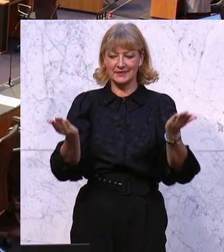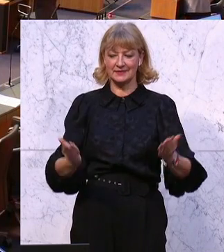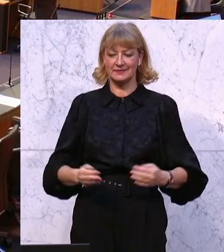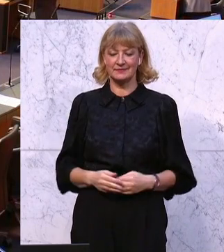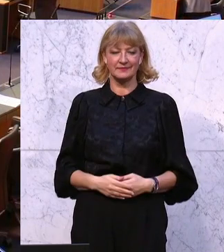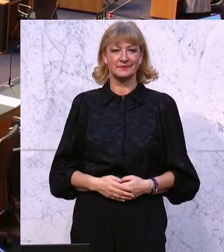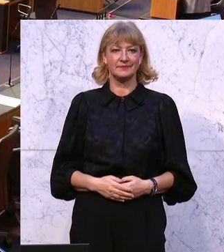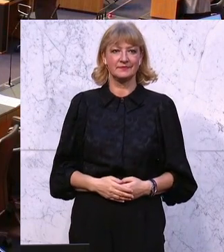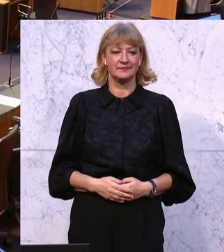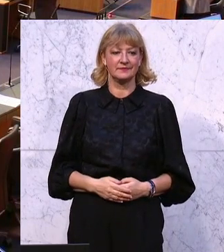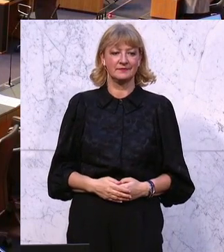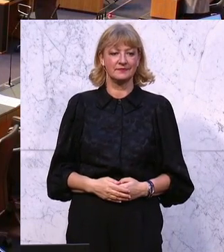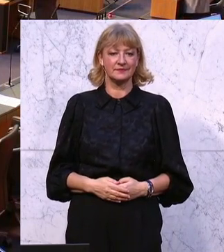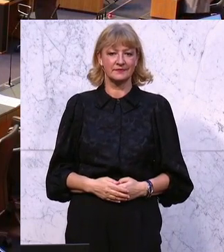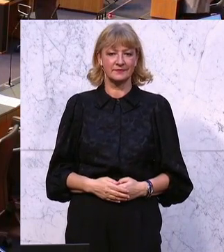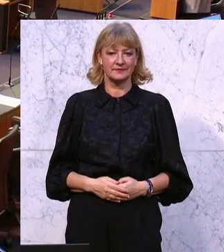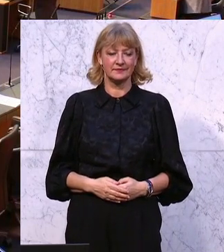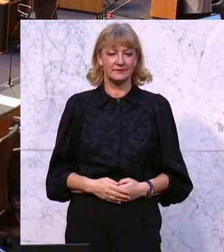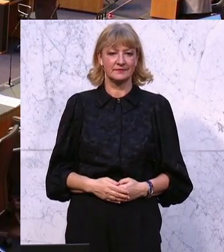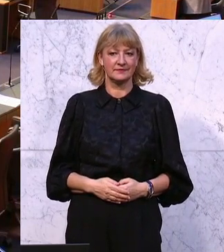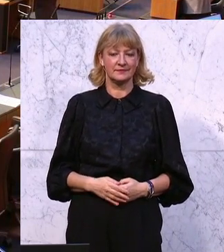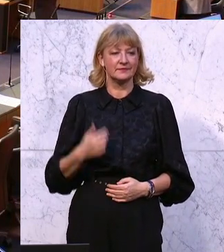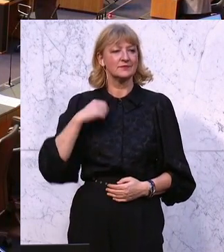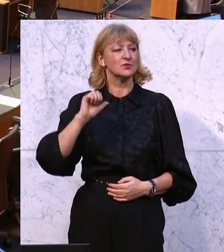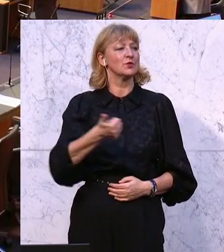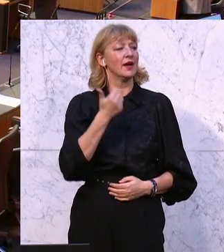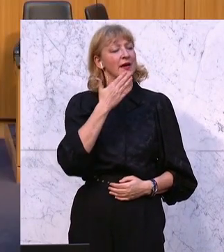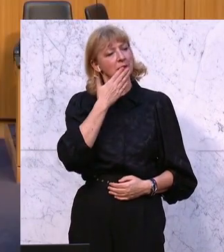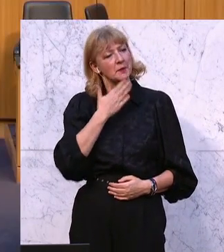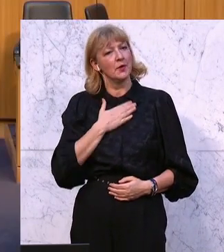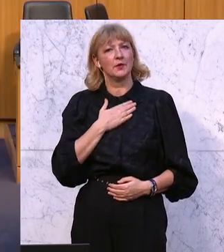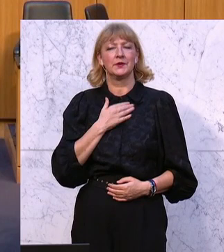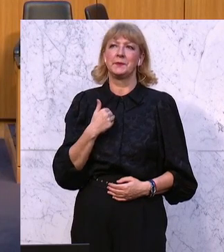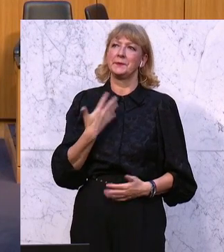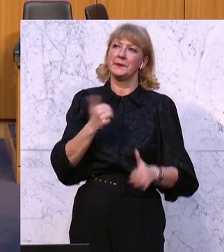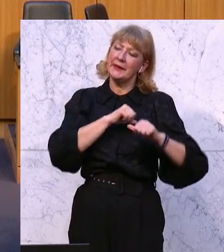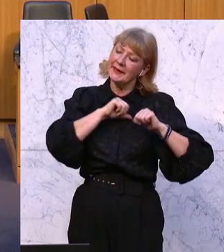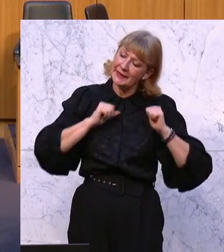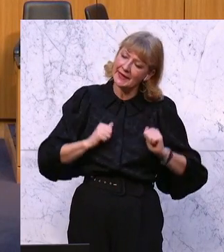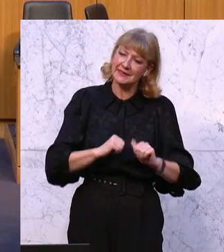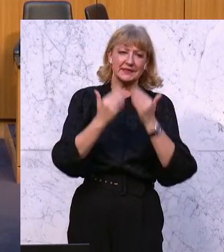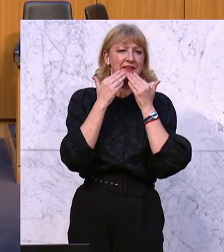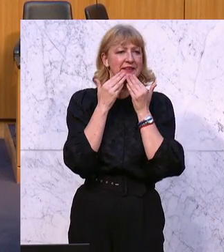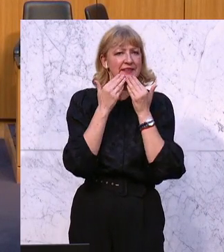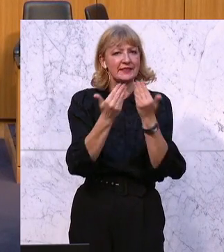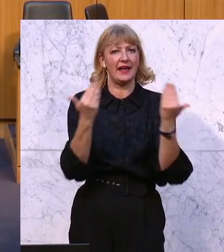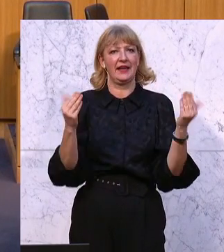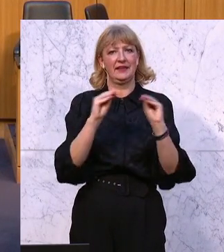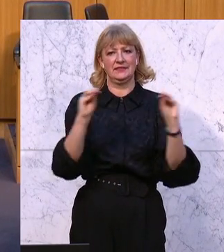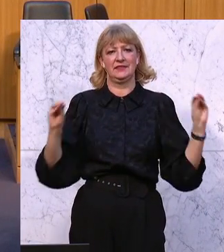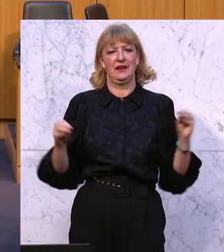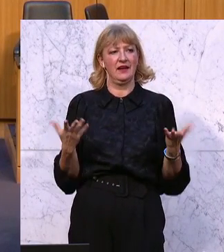Zunächst möchte ich mich ganz herzlich und aufrichtig bedanken. Bedanken für die sehr konstruktive